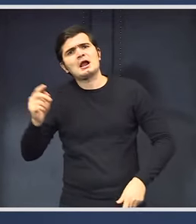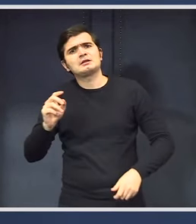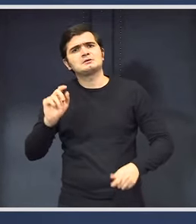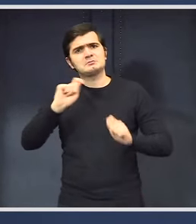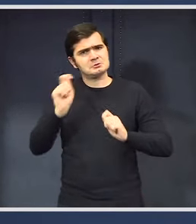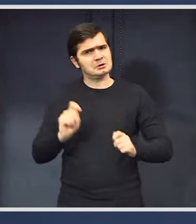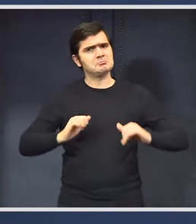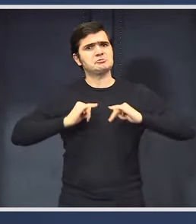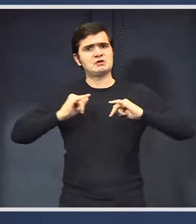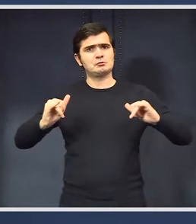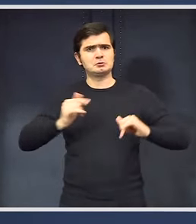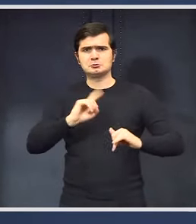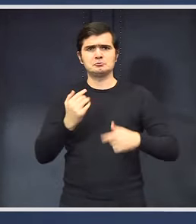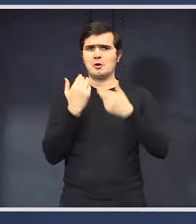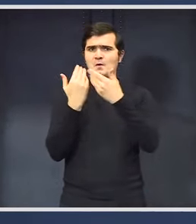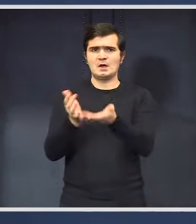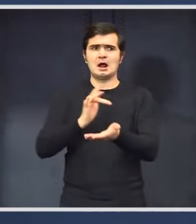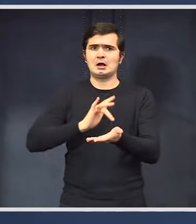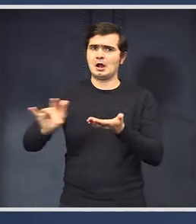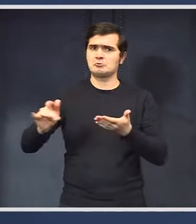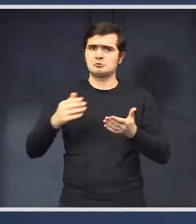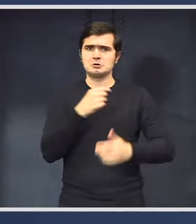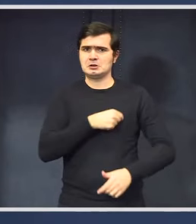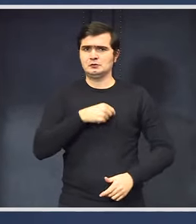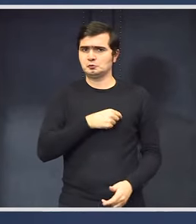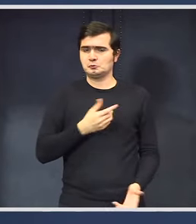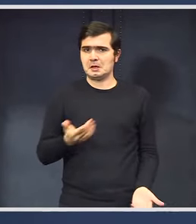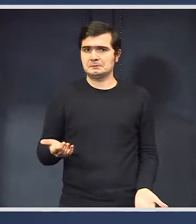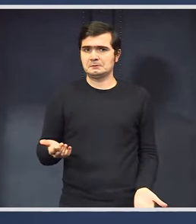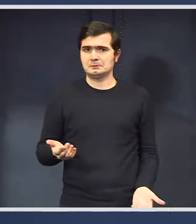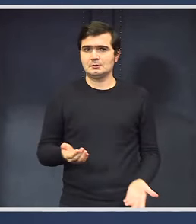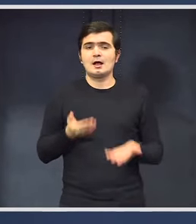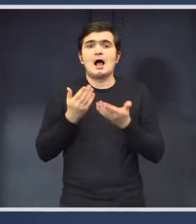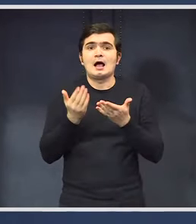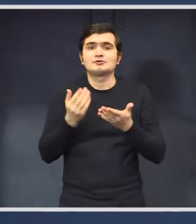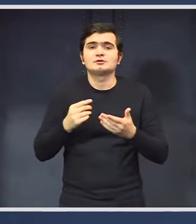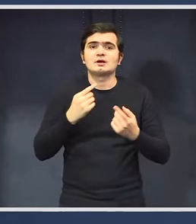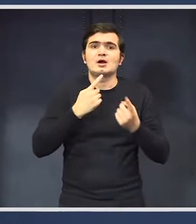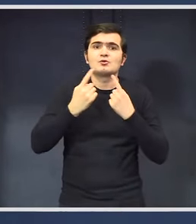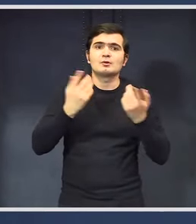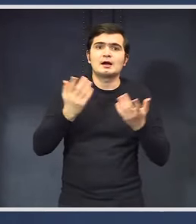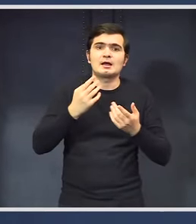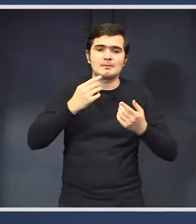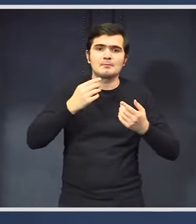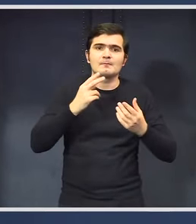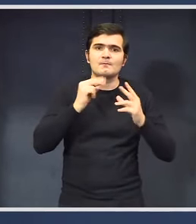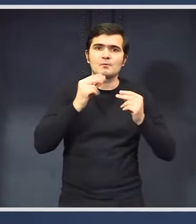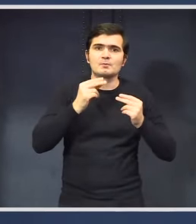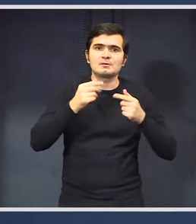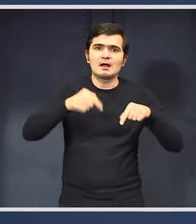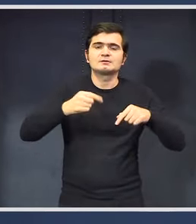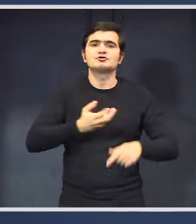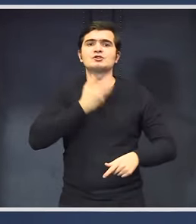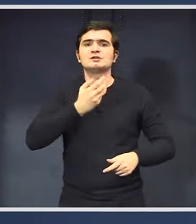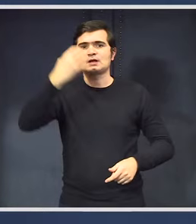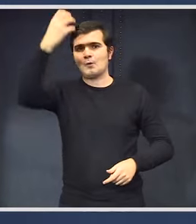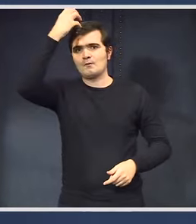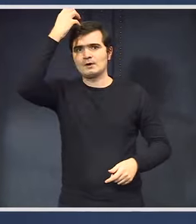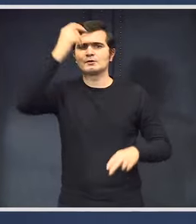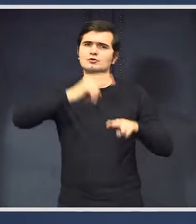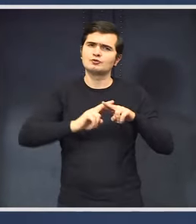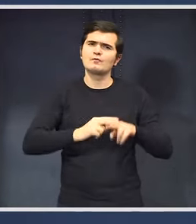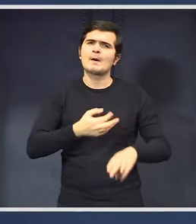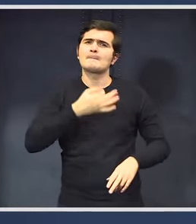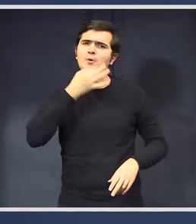dezvoltate, nu oferau această gratuitate. Acestea au fost lucrurile discutate astăzi în știință de guvern, dar, așa cum v-am